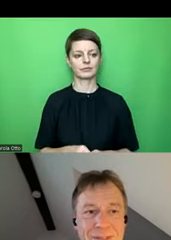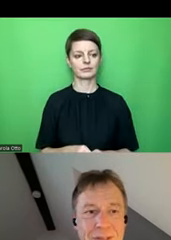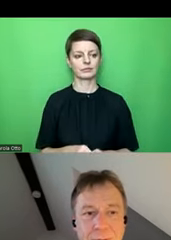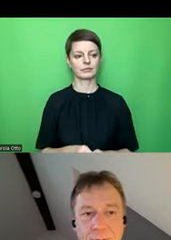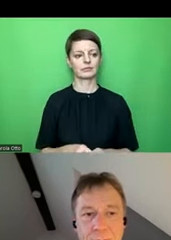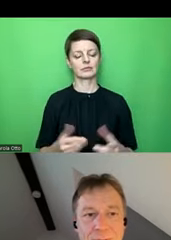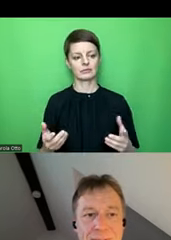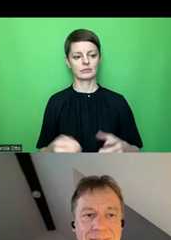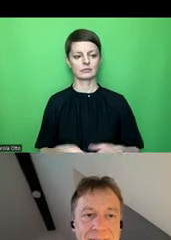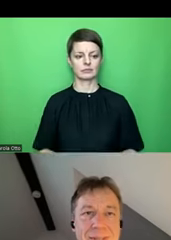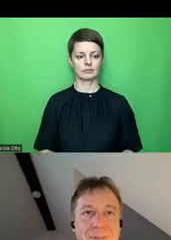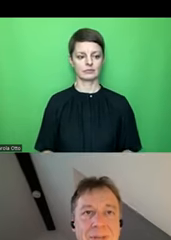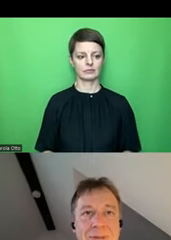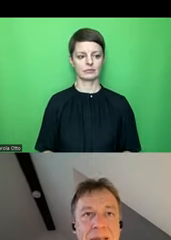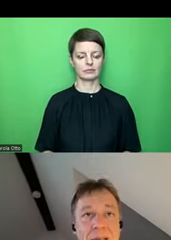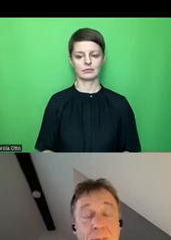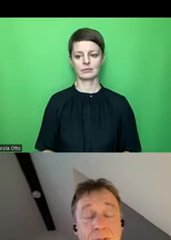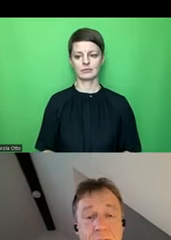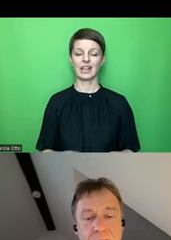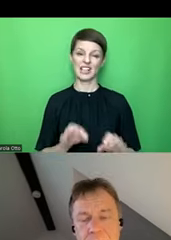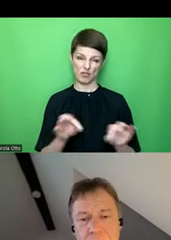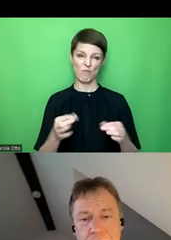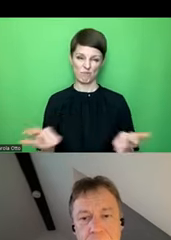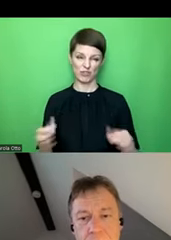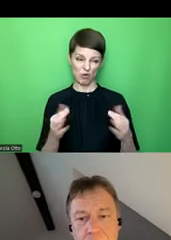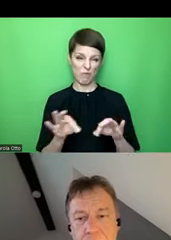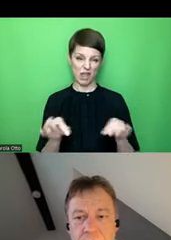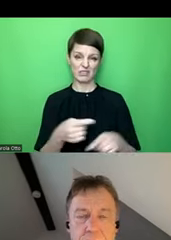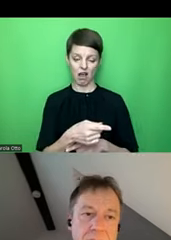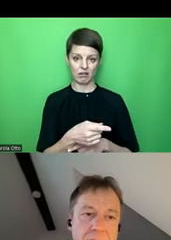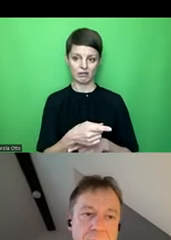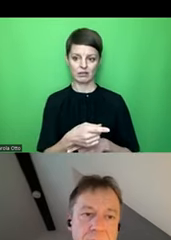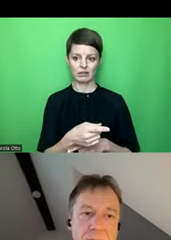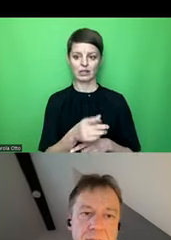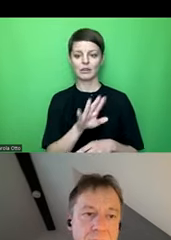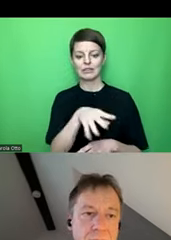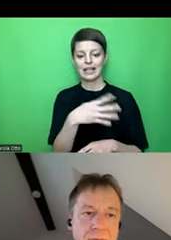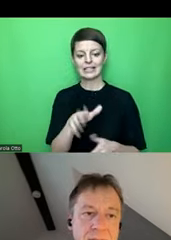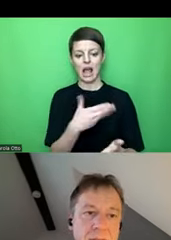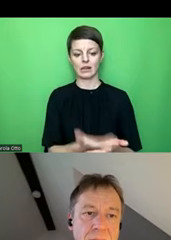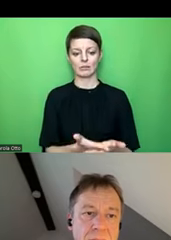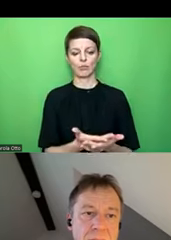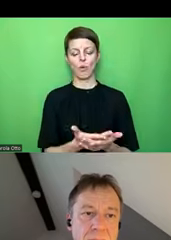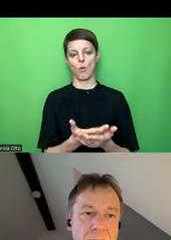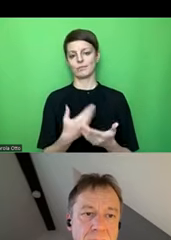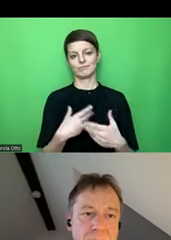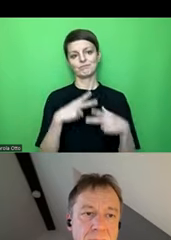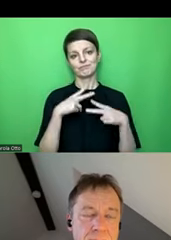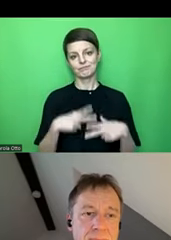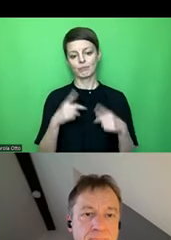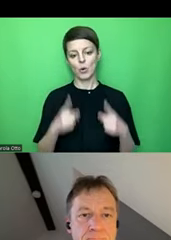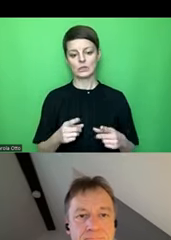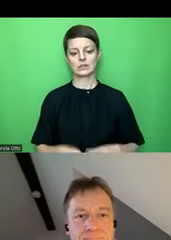guter Einwand, ja, also so wäre es wesentlich besser. Ich muss natürlich einfach mit dem auskommen, was mir Ecken bietet und das ist halt begrenzt.